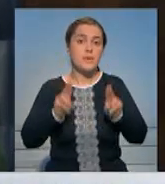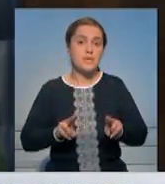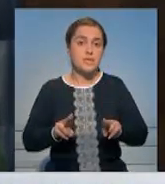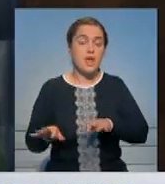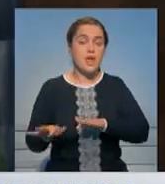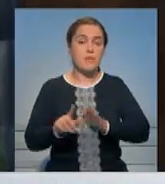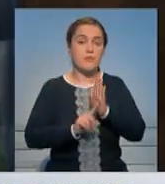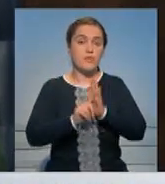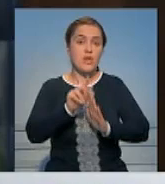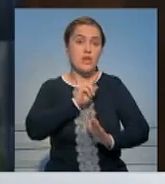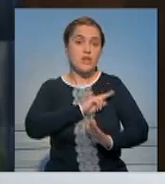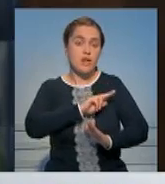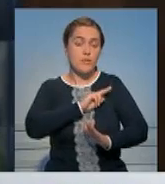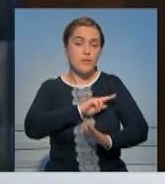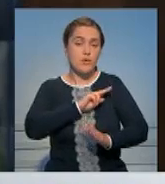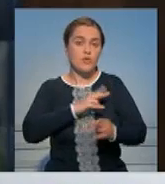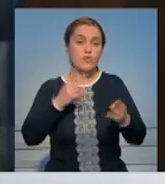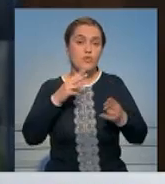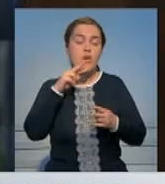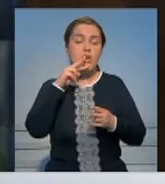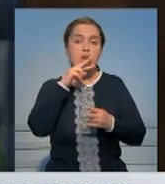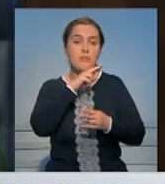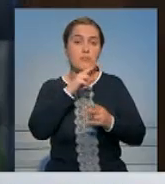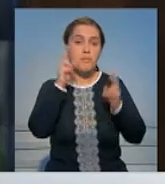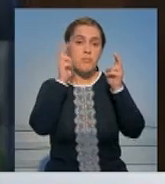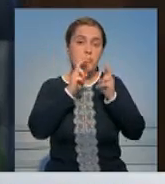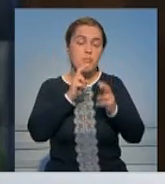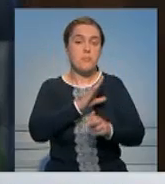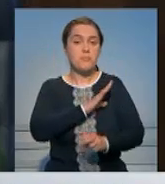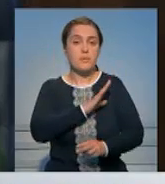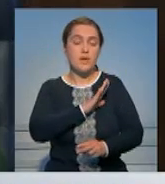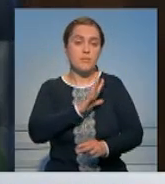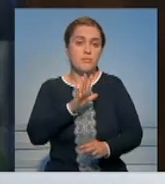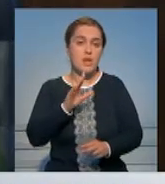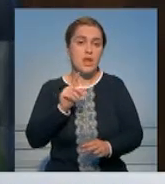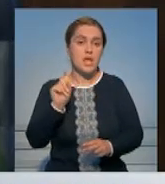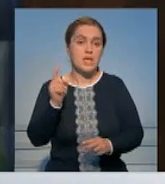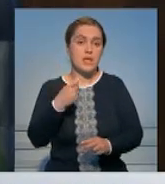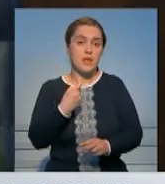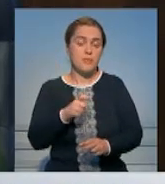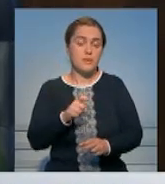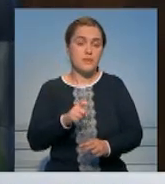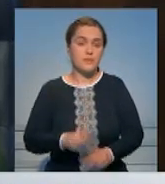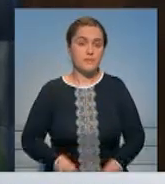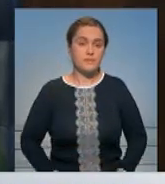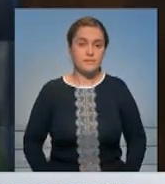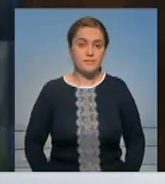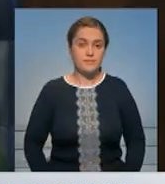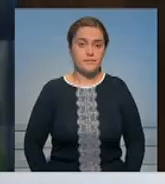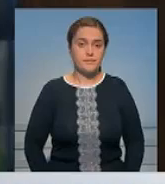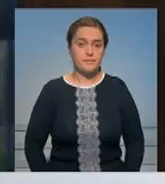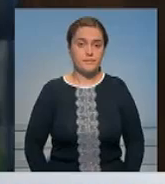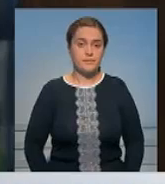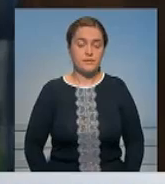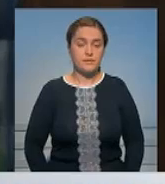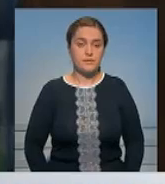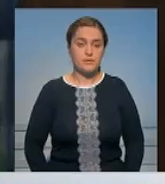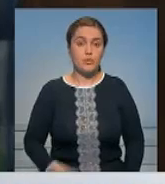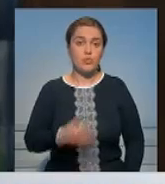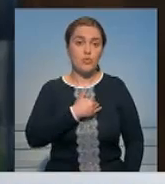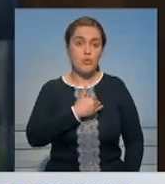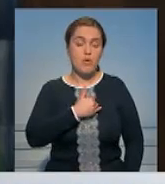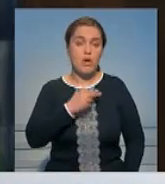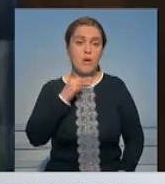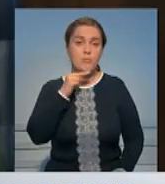инцидента в городе Дума, где якобы было применено химическое оружие. Хочу особо обратить ваше